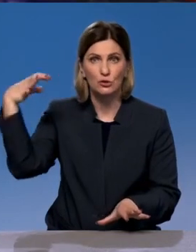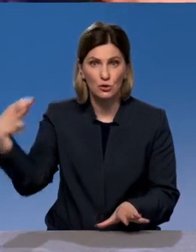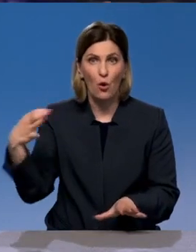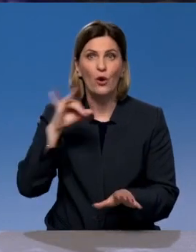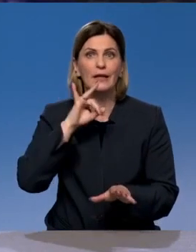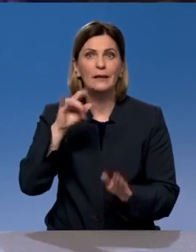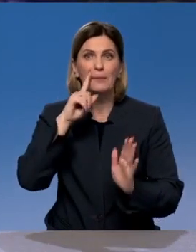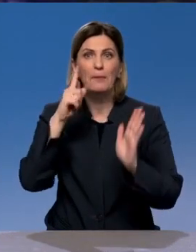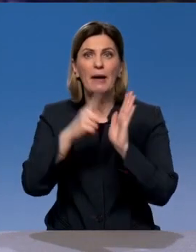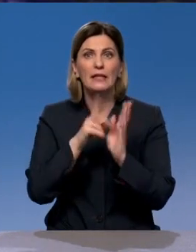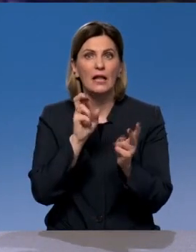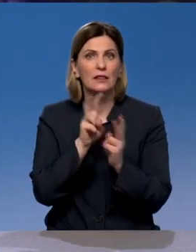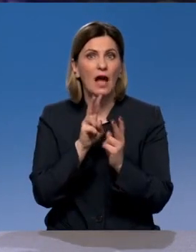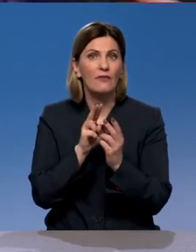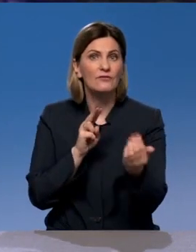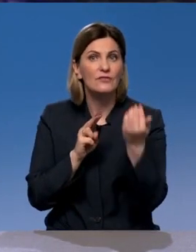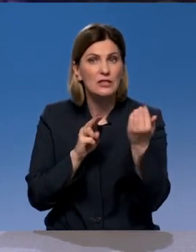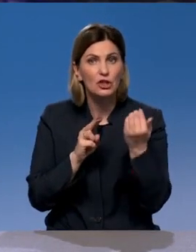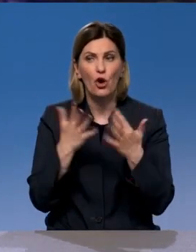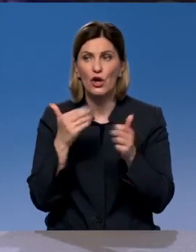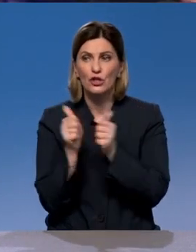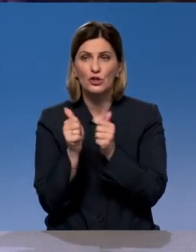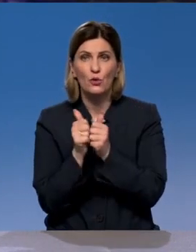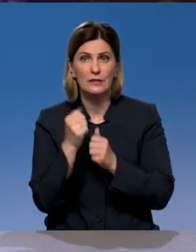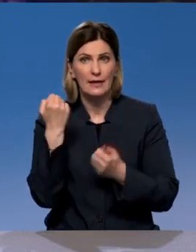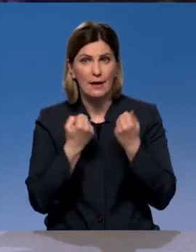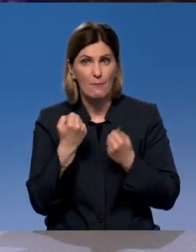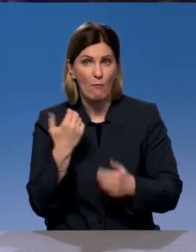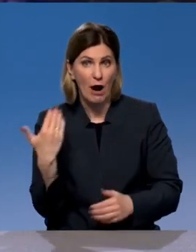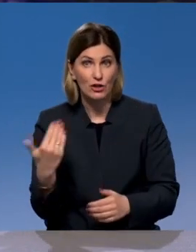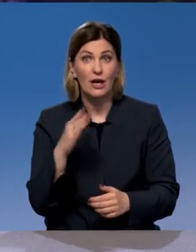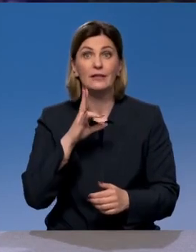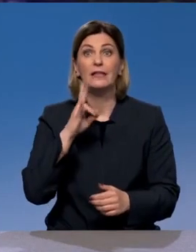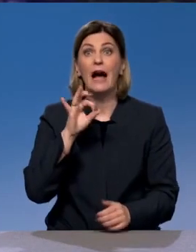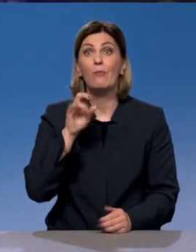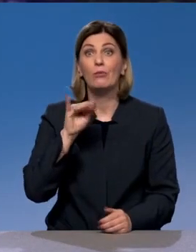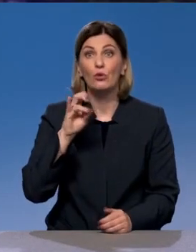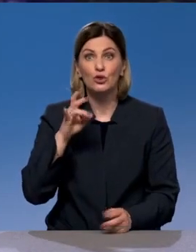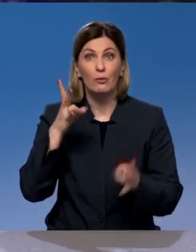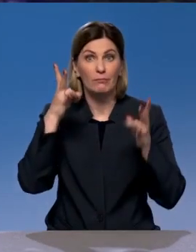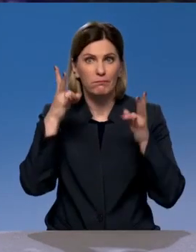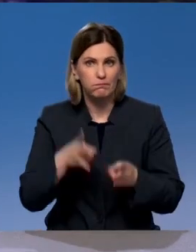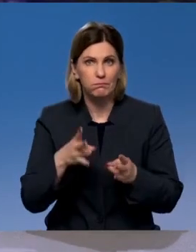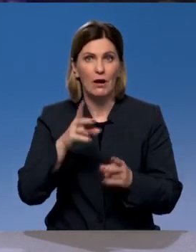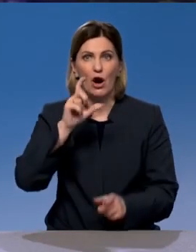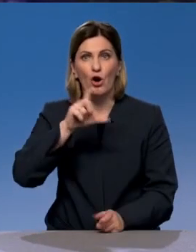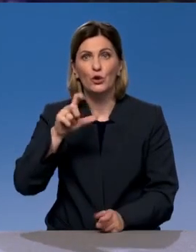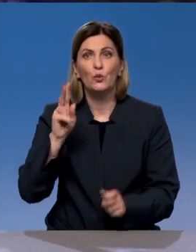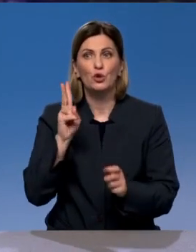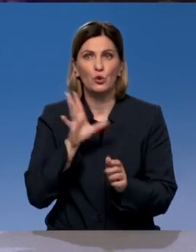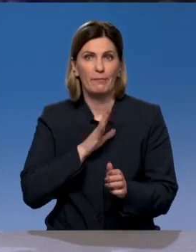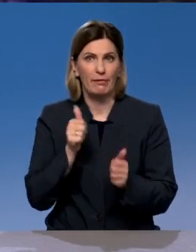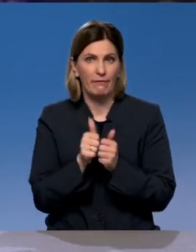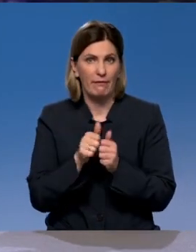встречку, либо в соседний автомобиль, либо на обочину, они страдают, страдают люди, которые сидели рядом с ними, страдает